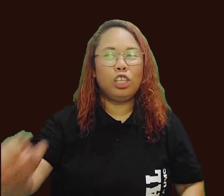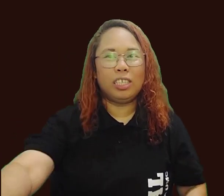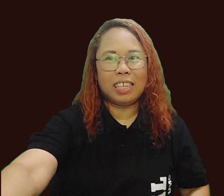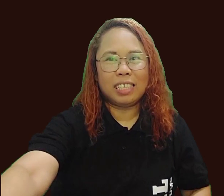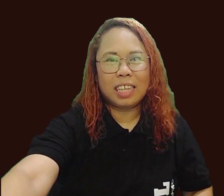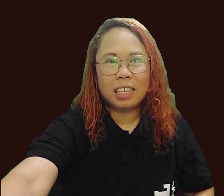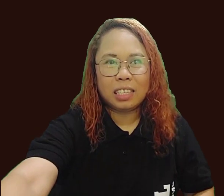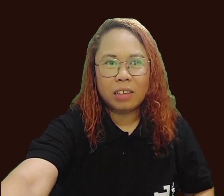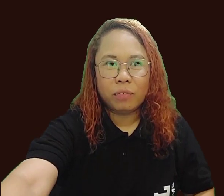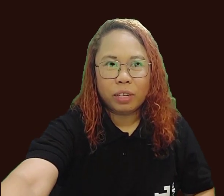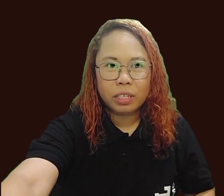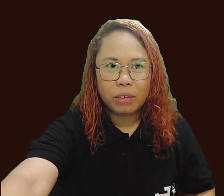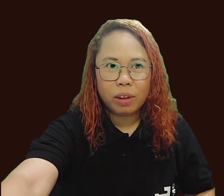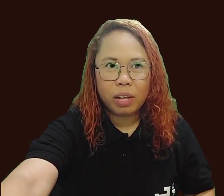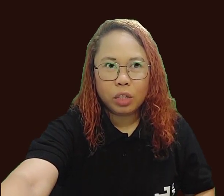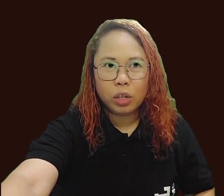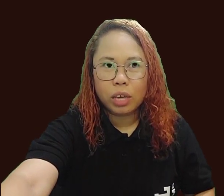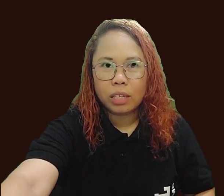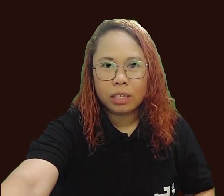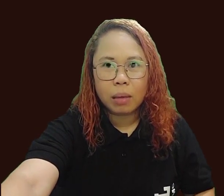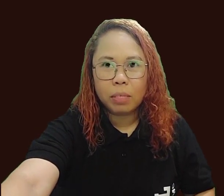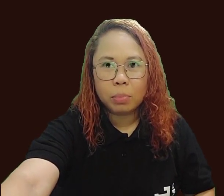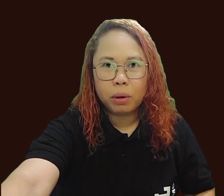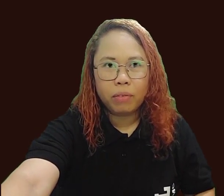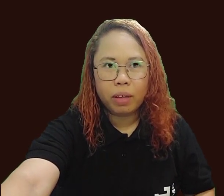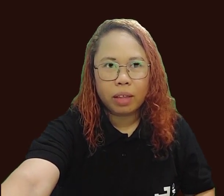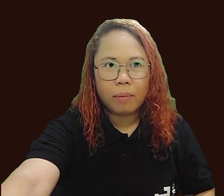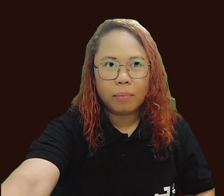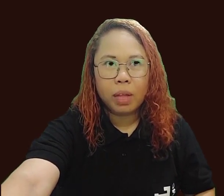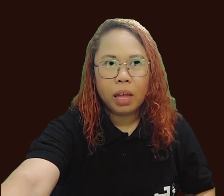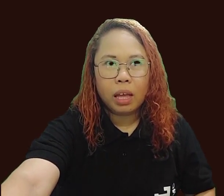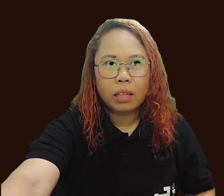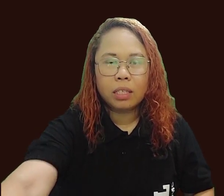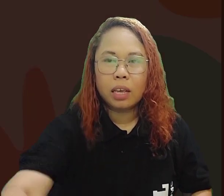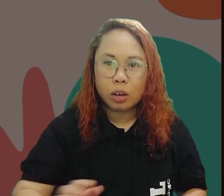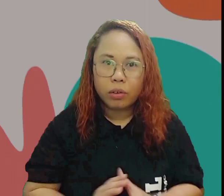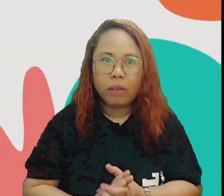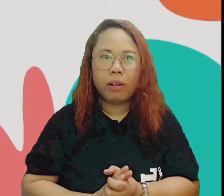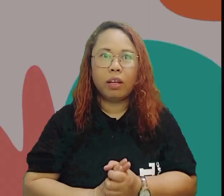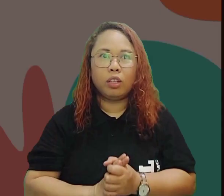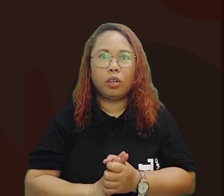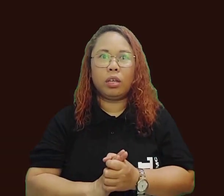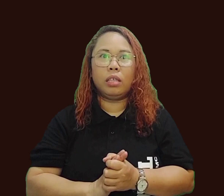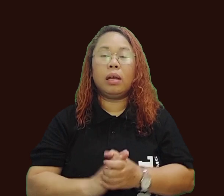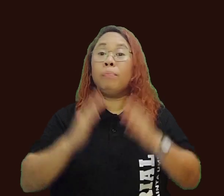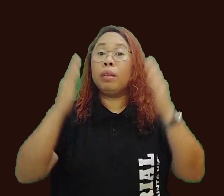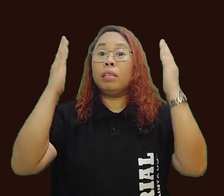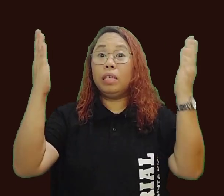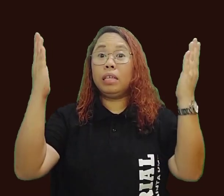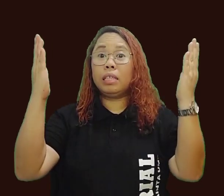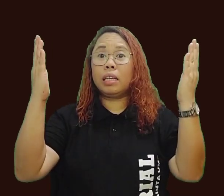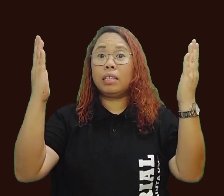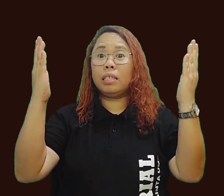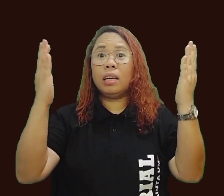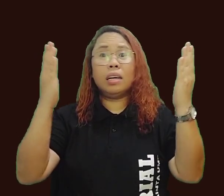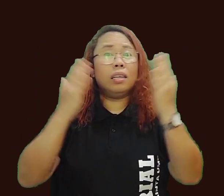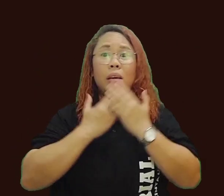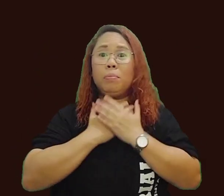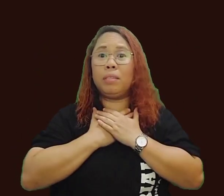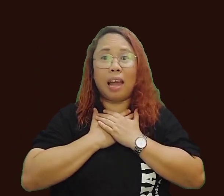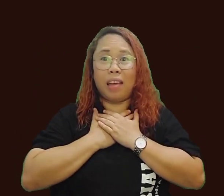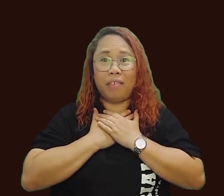Jesus. That is the first revelation. God's time is perfect time. And the second revelation is, Jesus